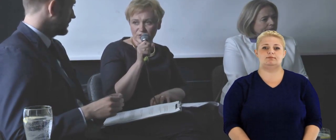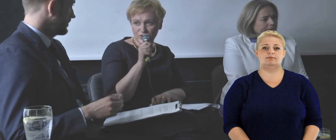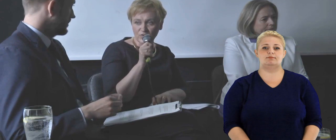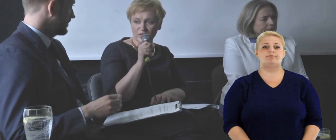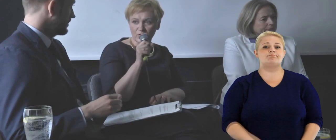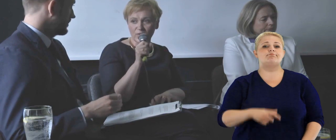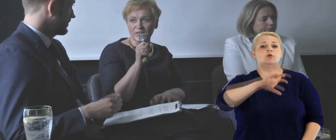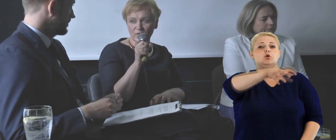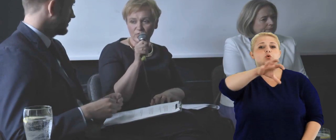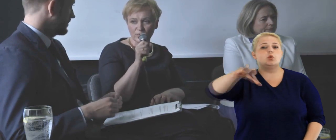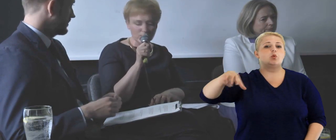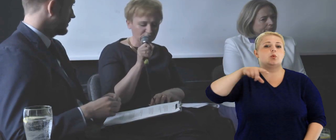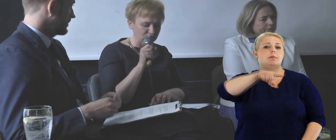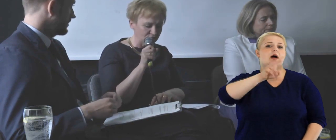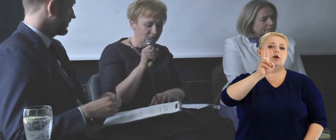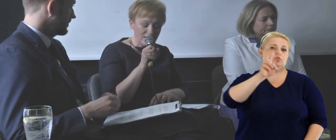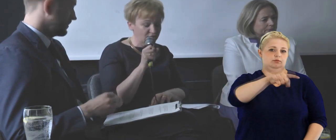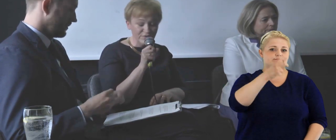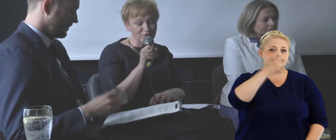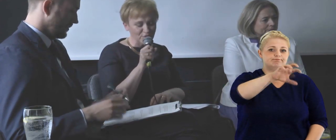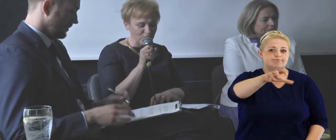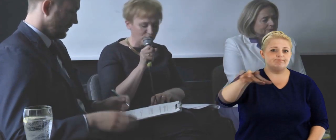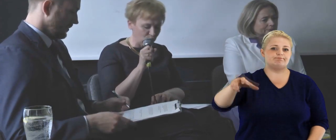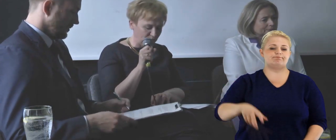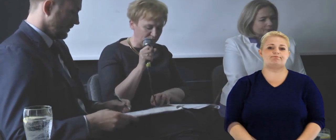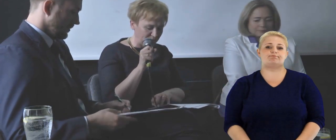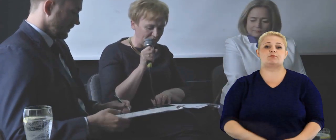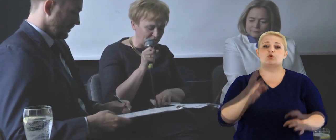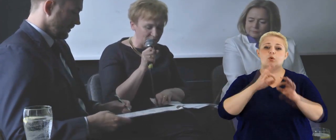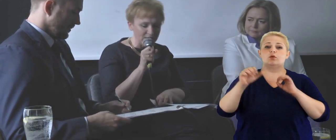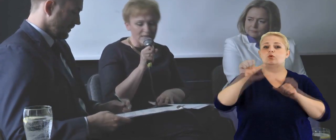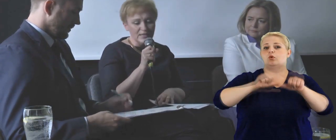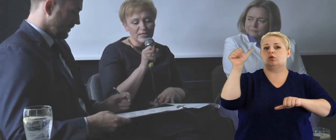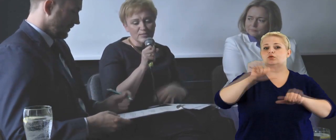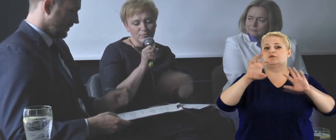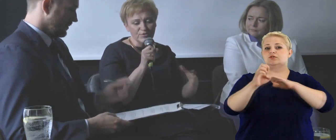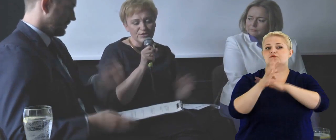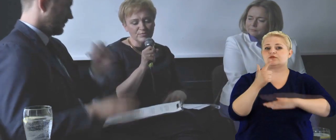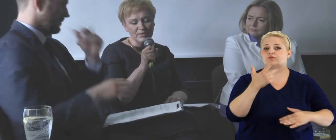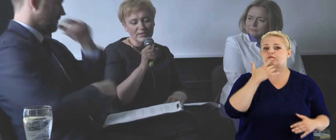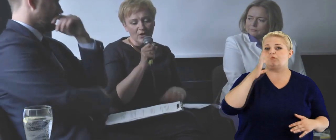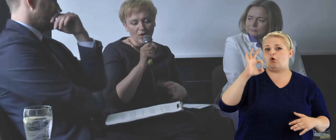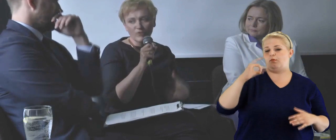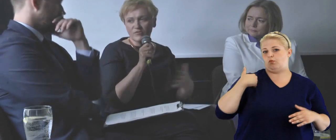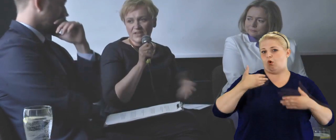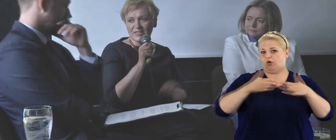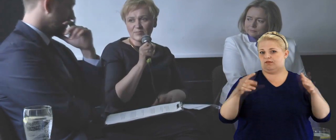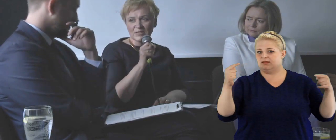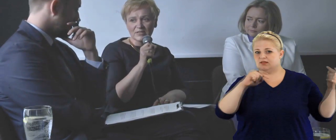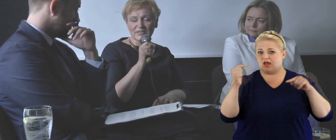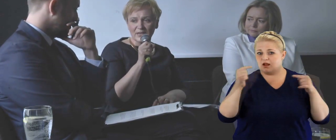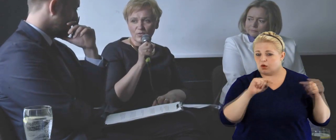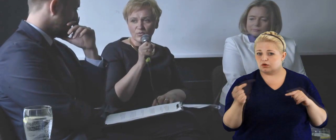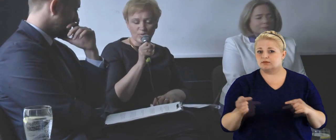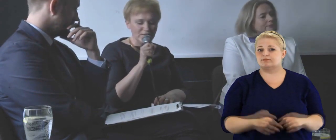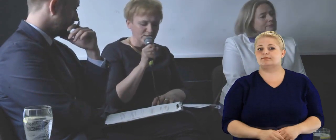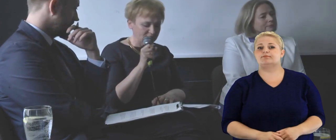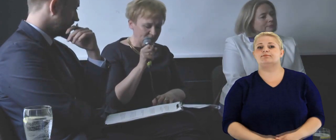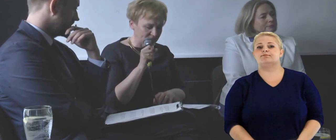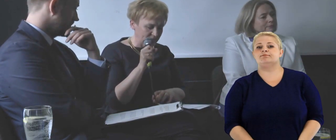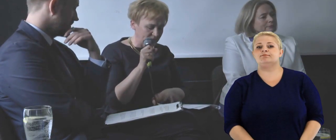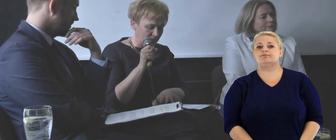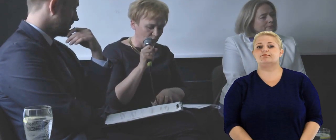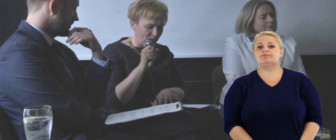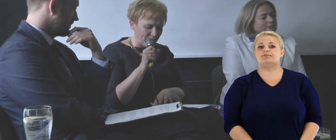to są lata 90., dokładnie rok 92., przepraszam, kiedy mówiliśmy o otwartym dialogu